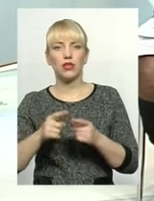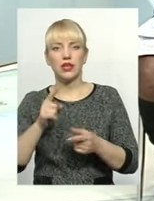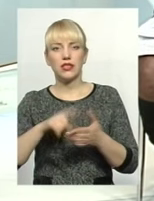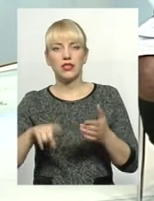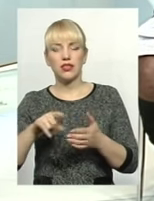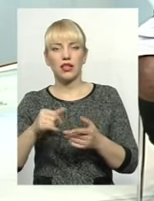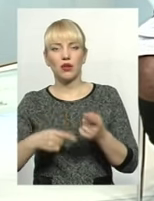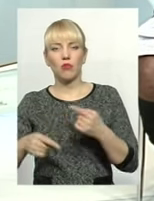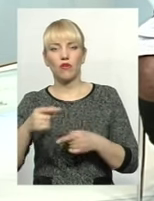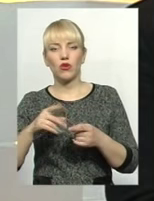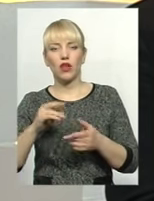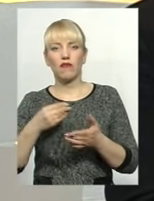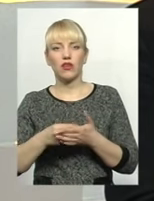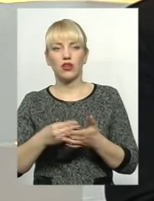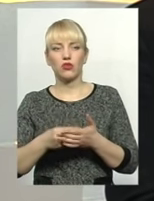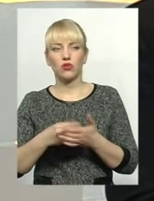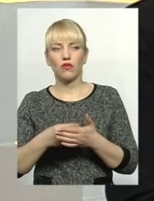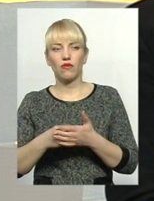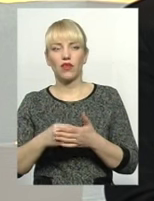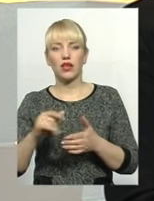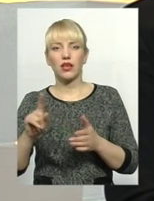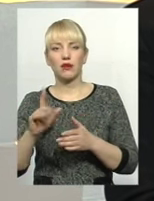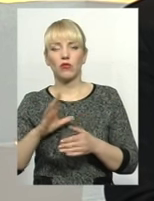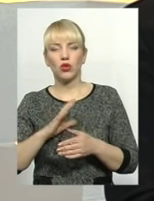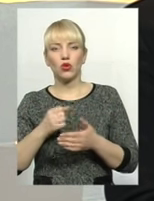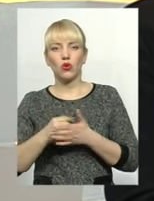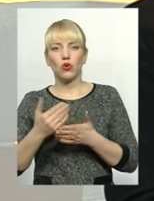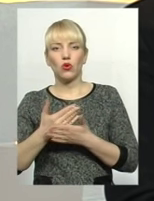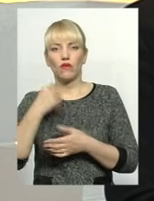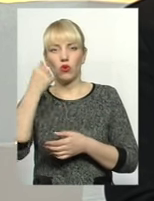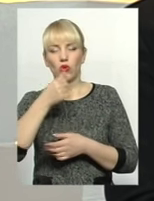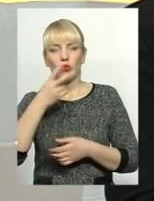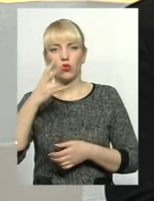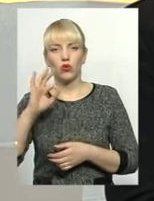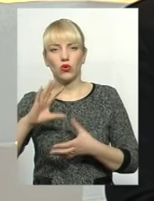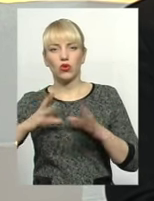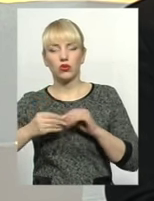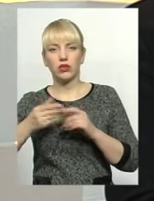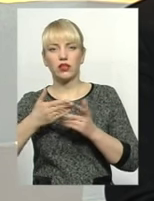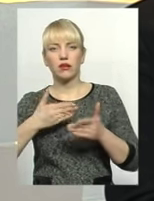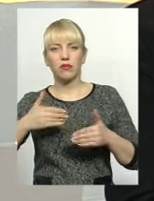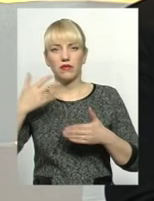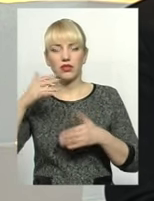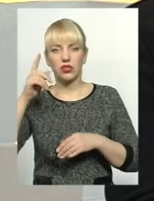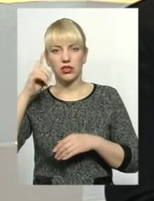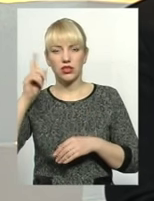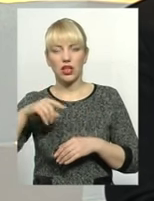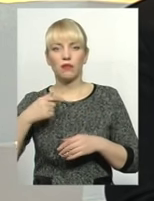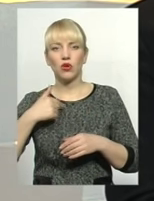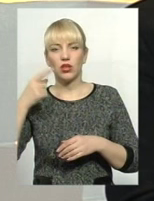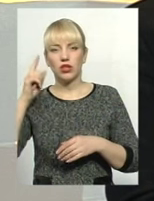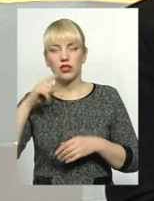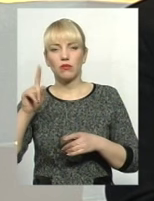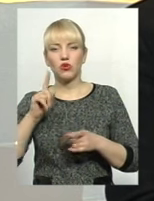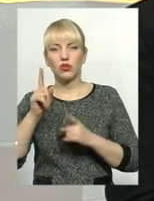фінансування, так як було раніше, минулому році. Але, на жаль, ми вже знаємо, зміни до